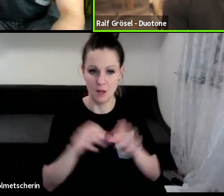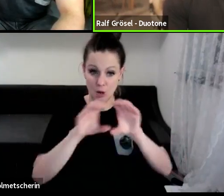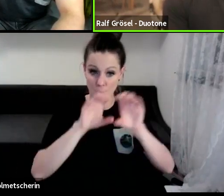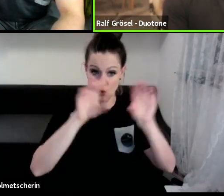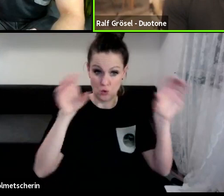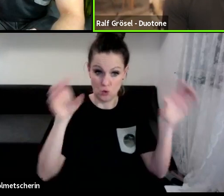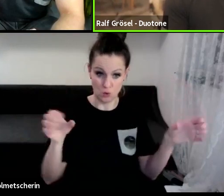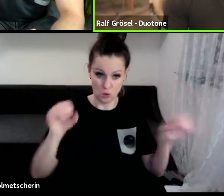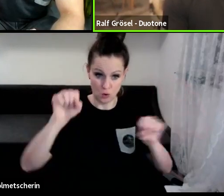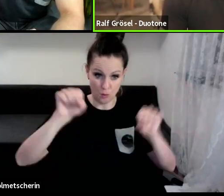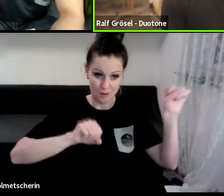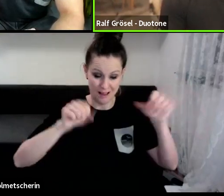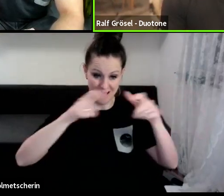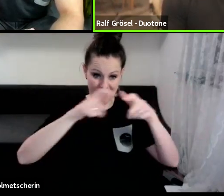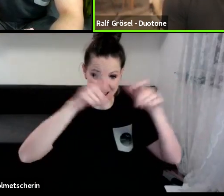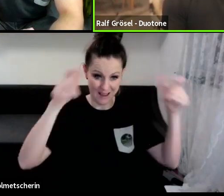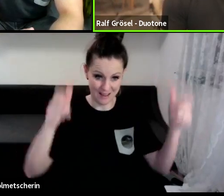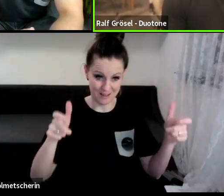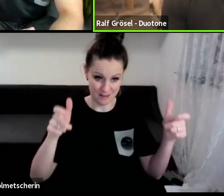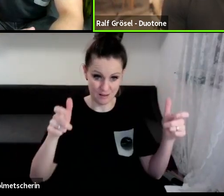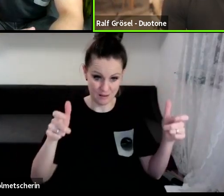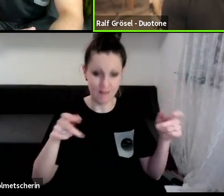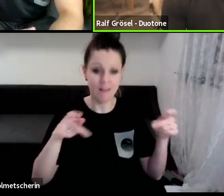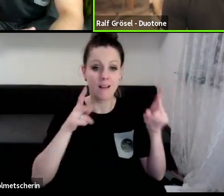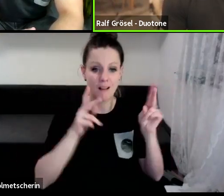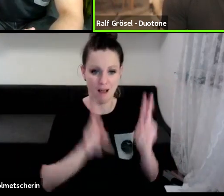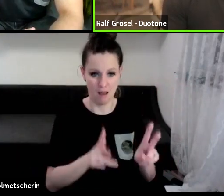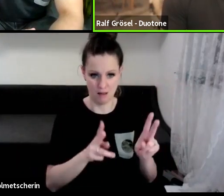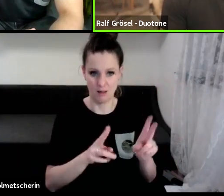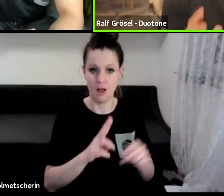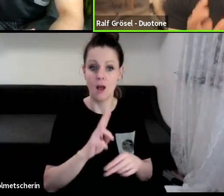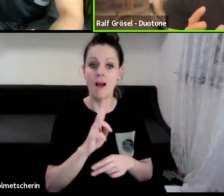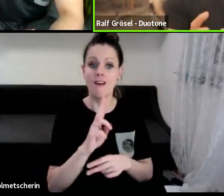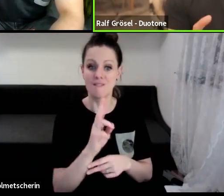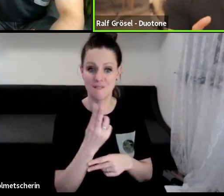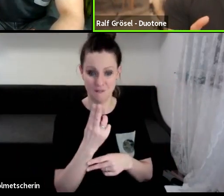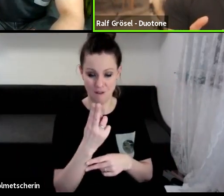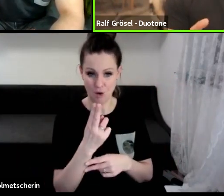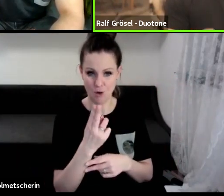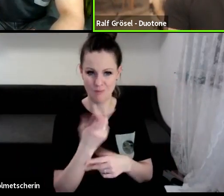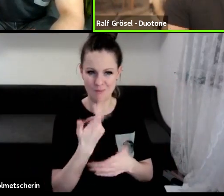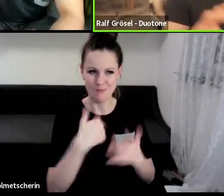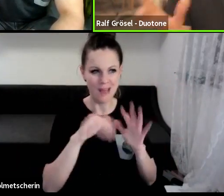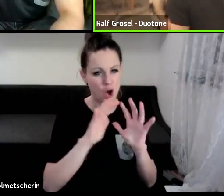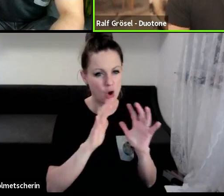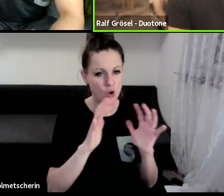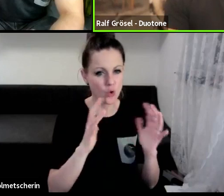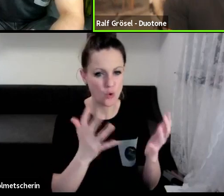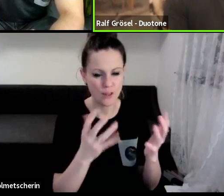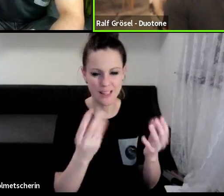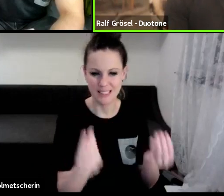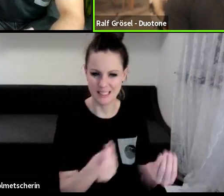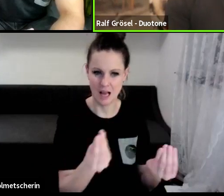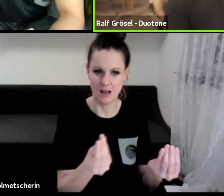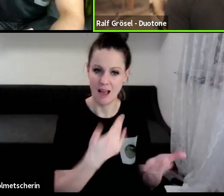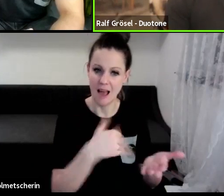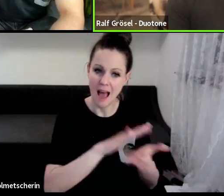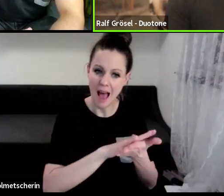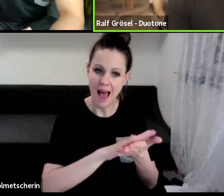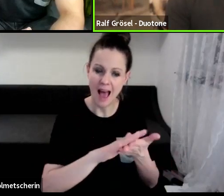aufgrund der Tatsache, dass es sich hier eben um eine runde Röhre handelt mit einem Einfachsegel,